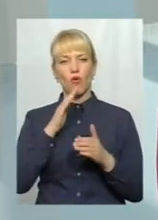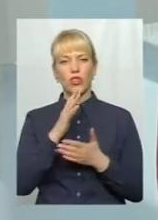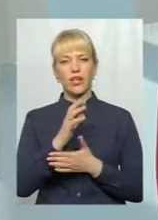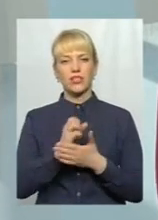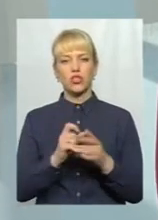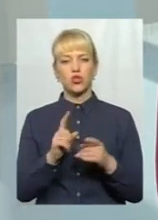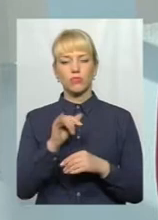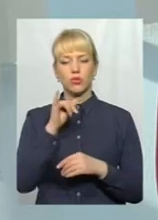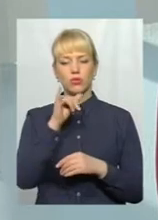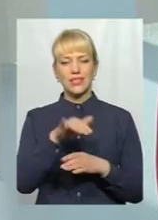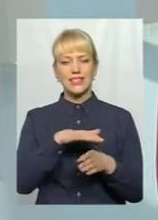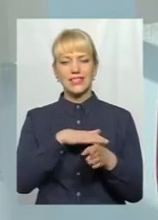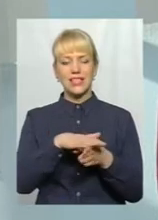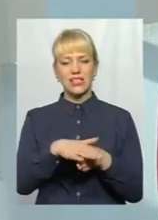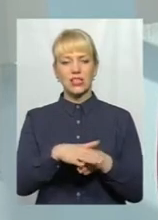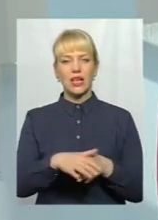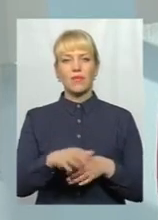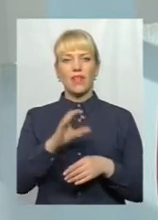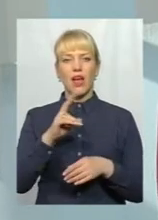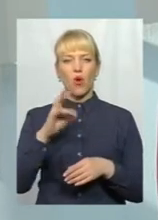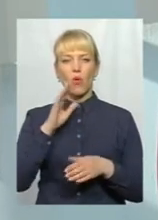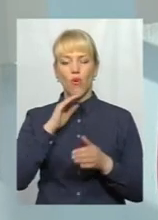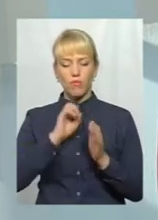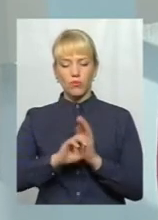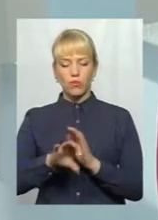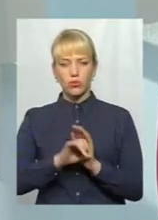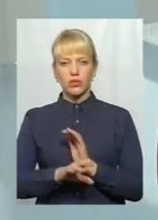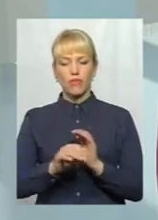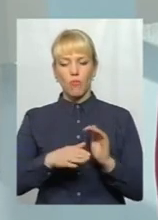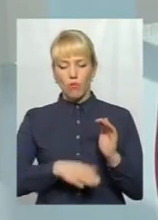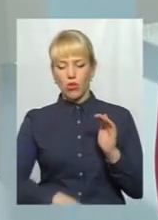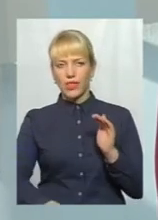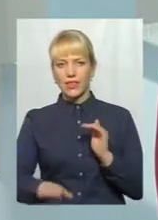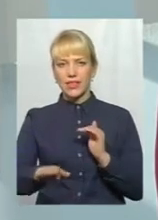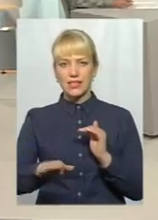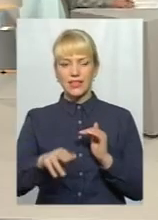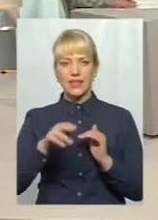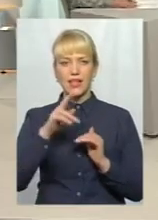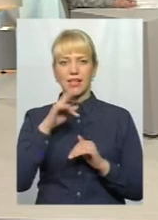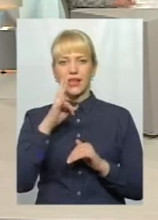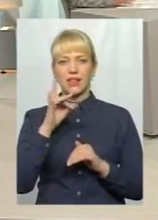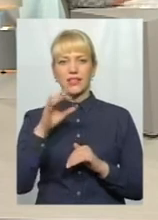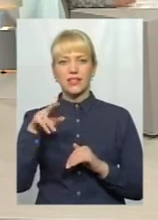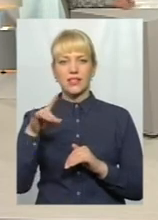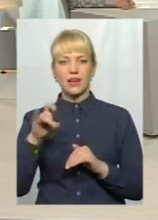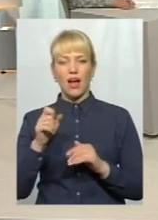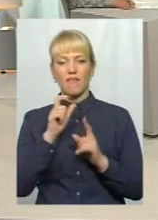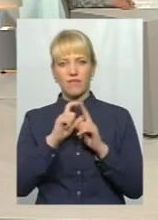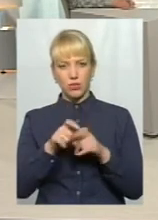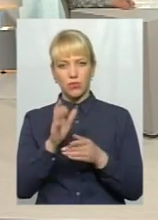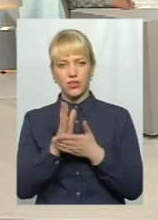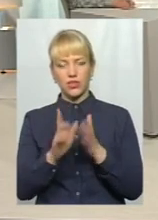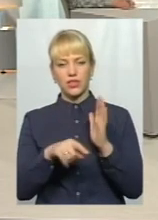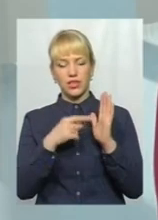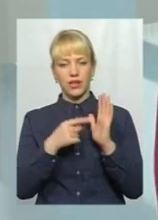здійснення еколого-репродукційних попусків по низі Дністра. А дві відповіді є на ці? На даний час